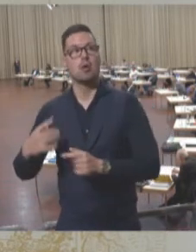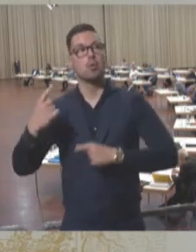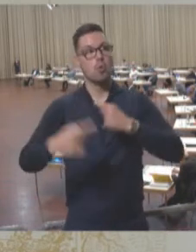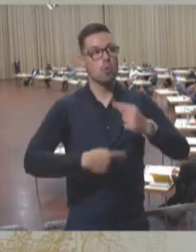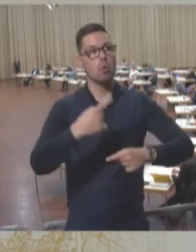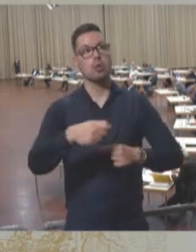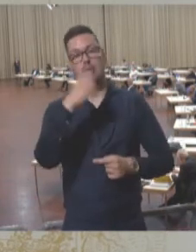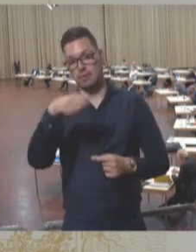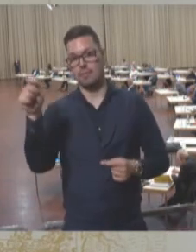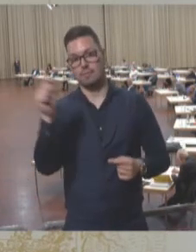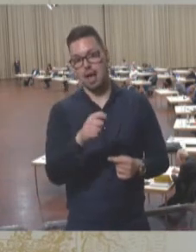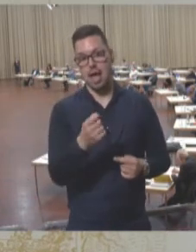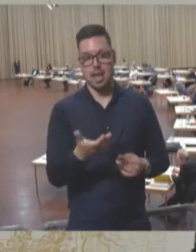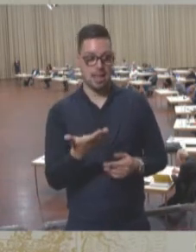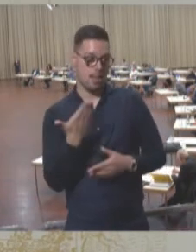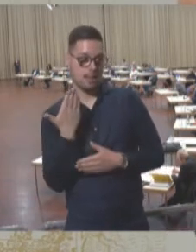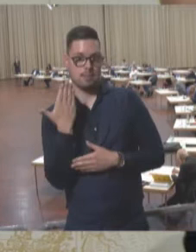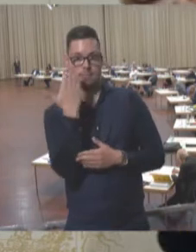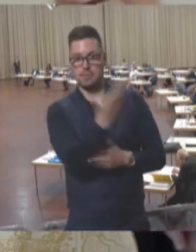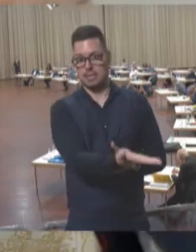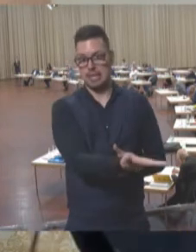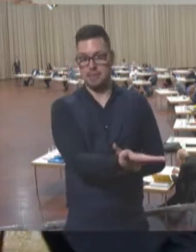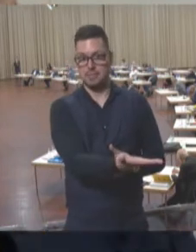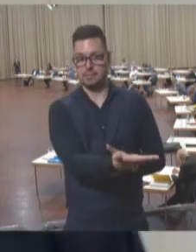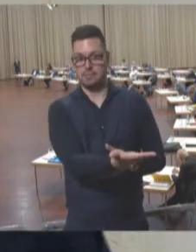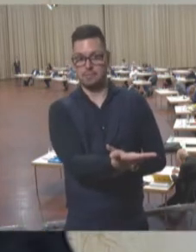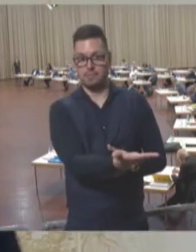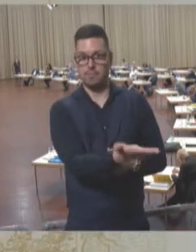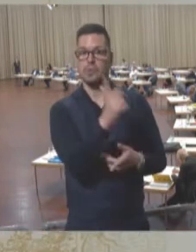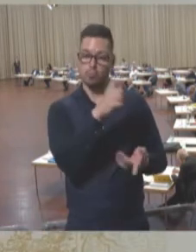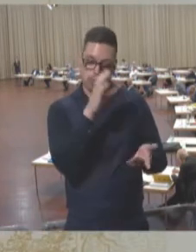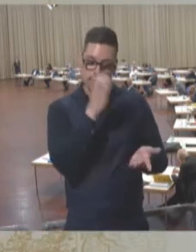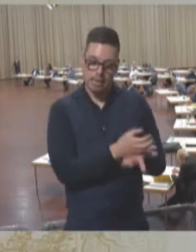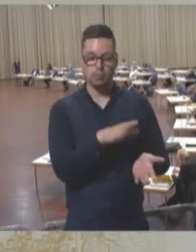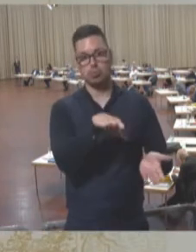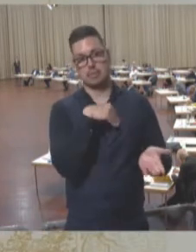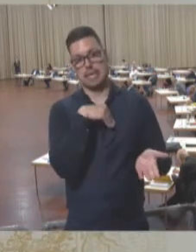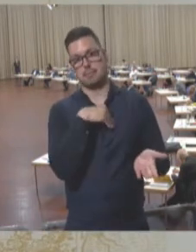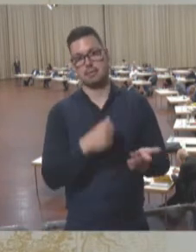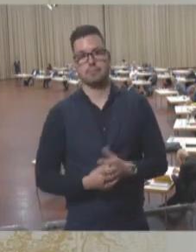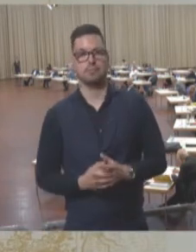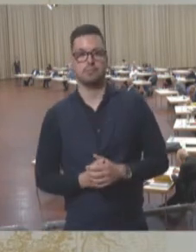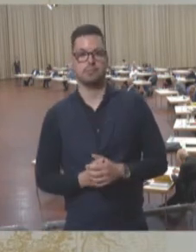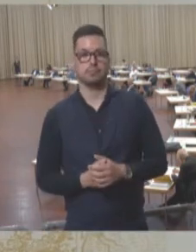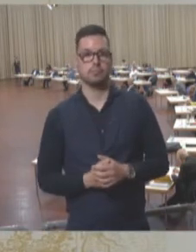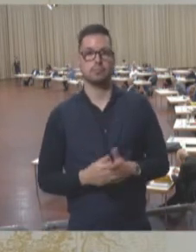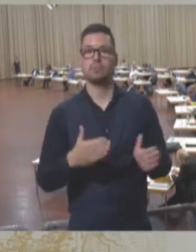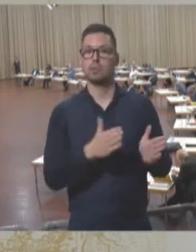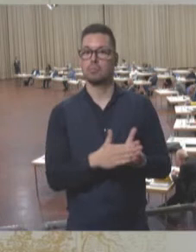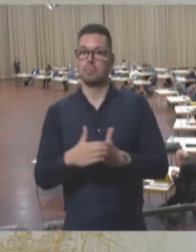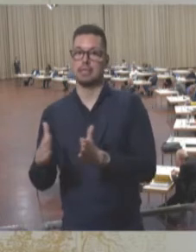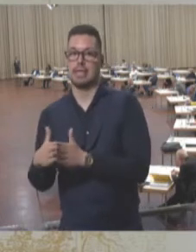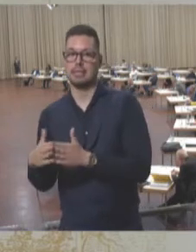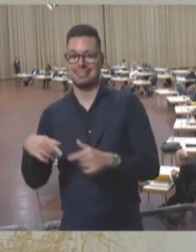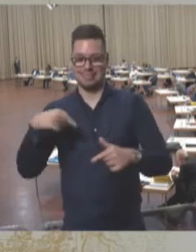die ihnen Wählerinnen und Wähler zuweisen, gleich ob in Regierung oder Opposition, auch erfüllen. Durch parteiinterne